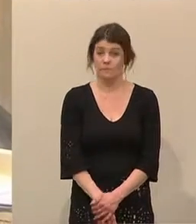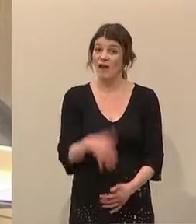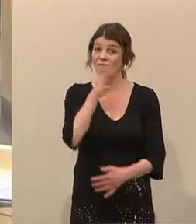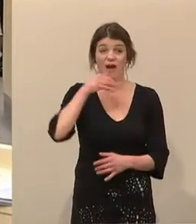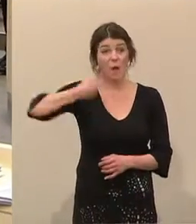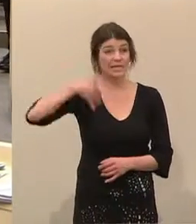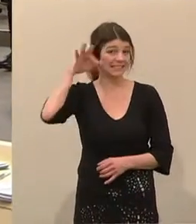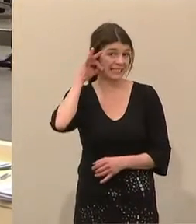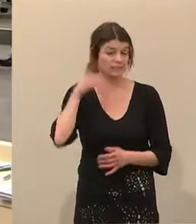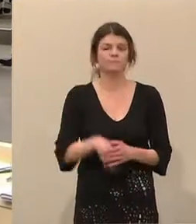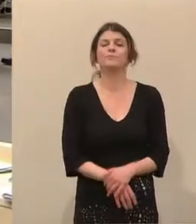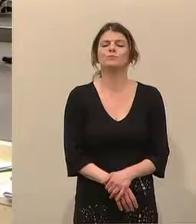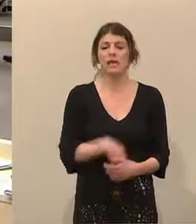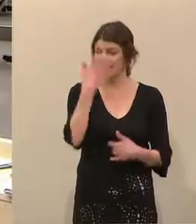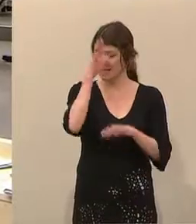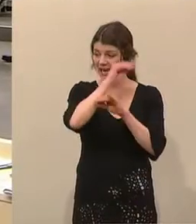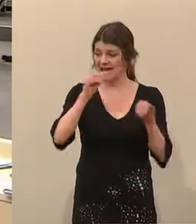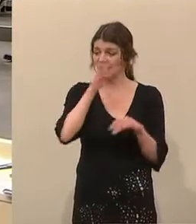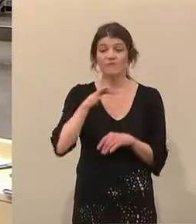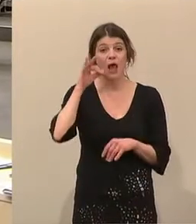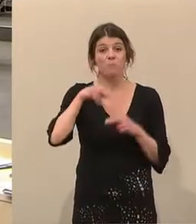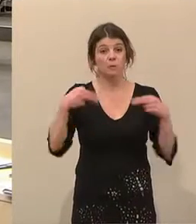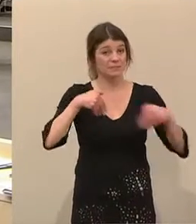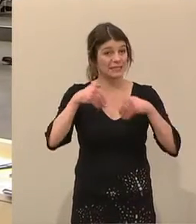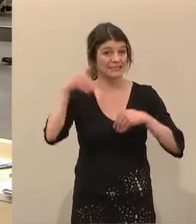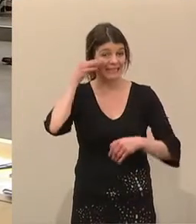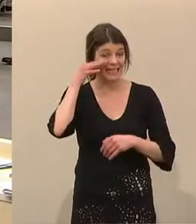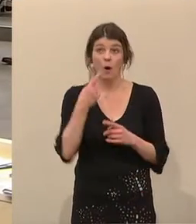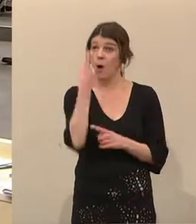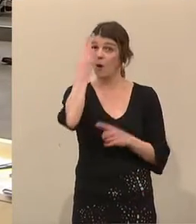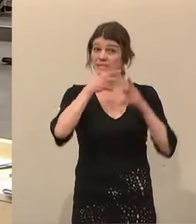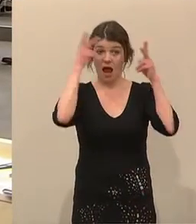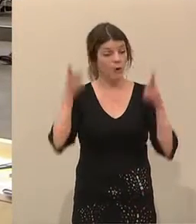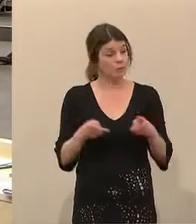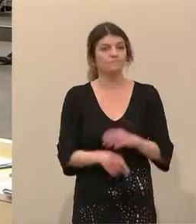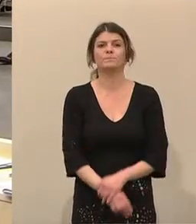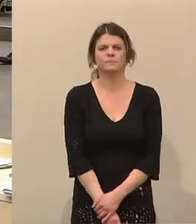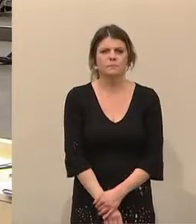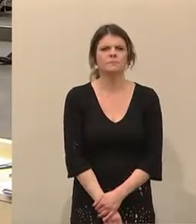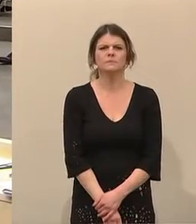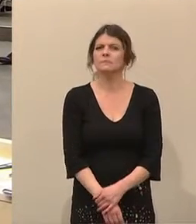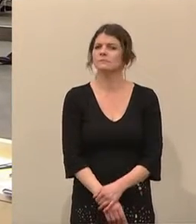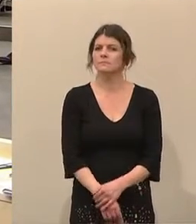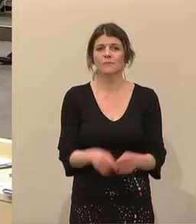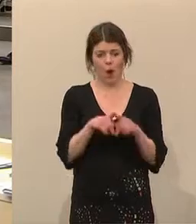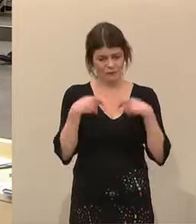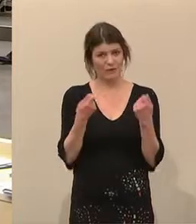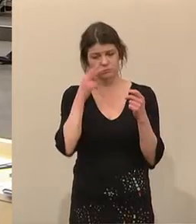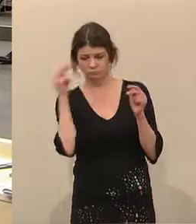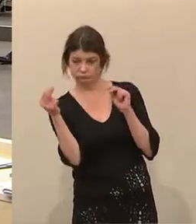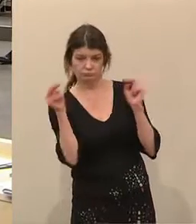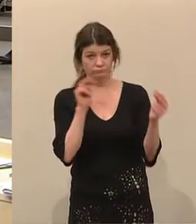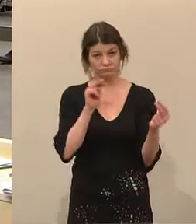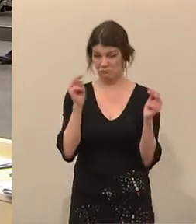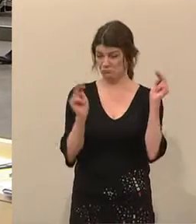Frau Präsidentin, sehr geehrte Frau Bundesministerin, Hohes Haus. Oft sind es die Betrachtungen, die wirklich sehr